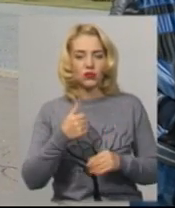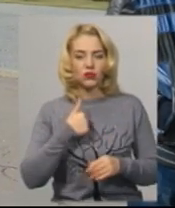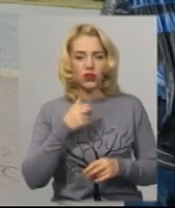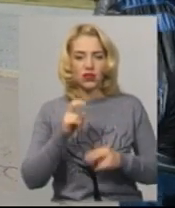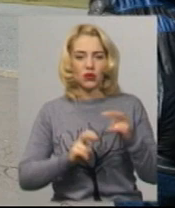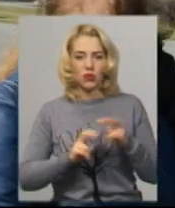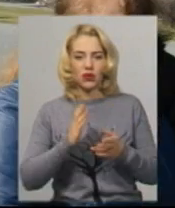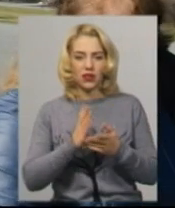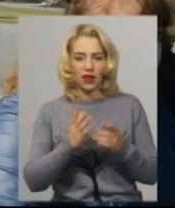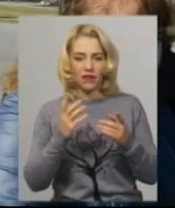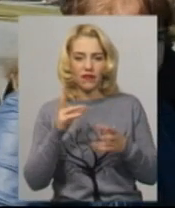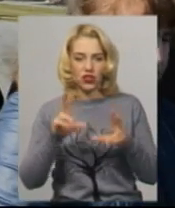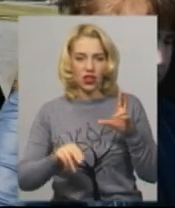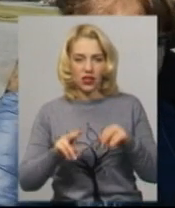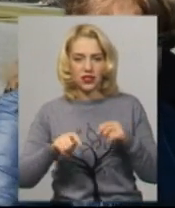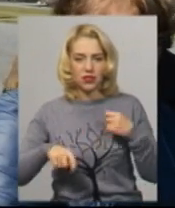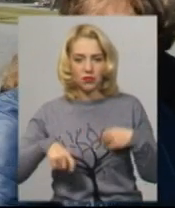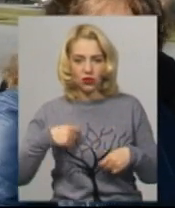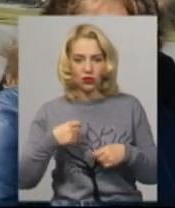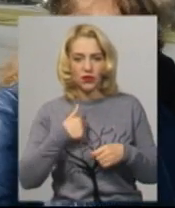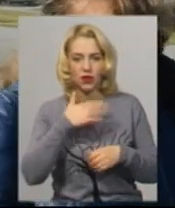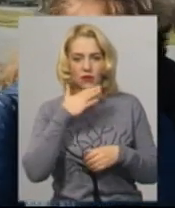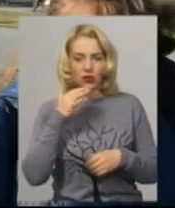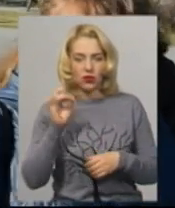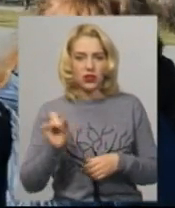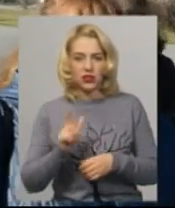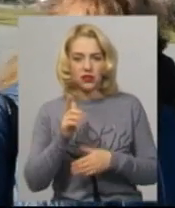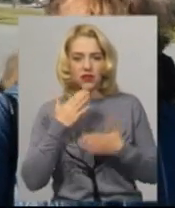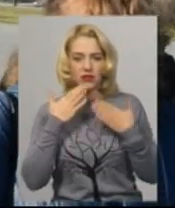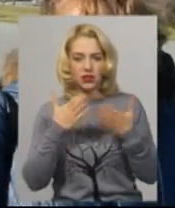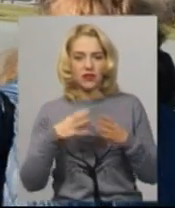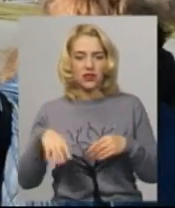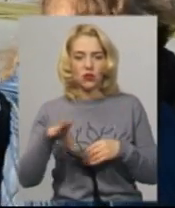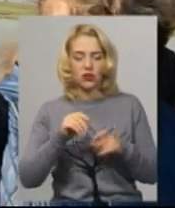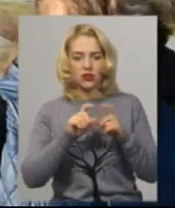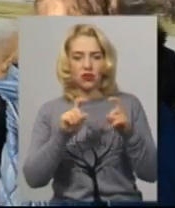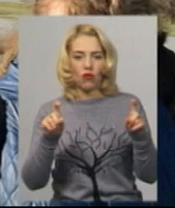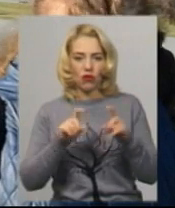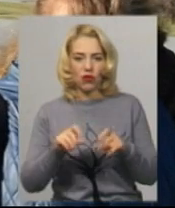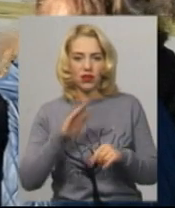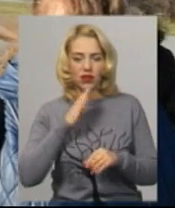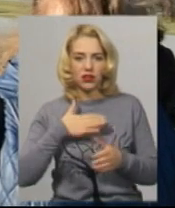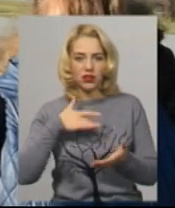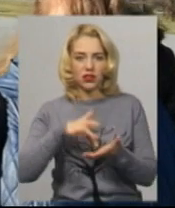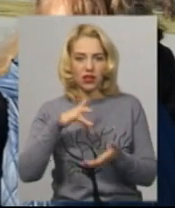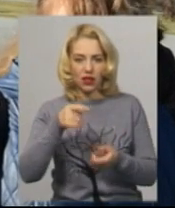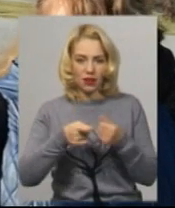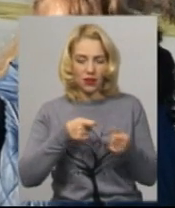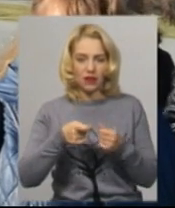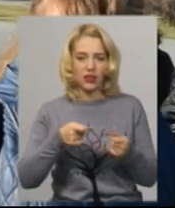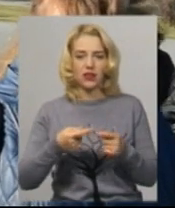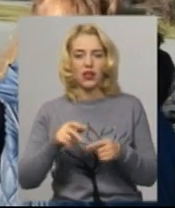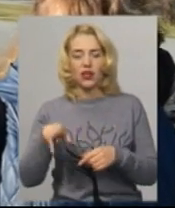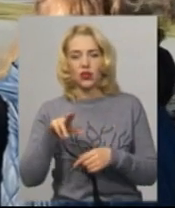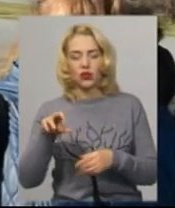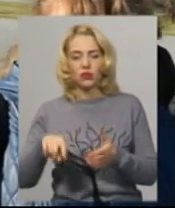рахунку є збитковим. Я вже неодноразово звертався до усі органи, і в наше центральне управління, і до міської